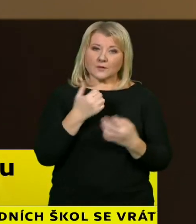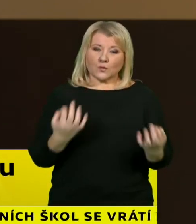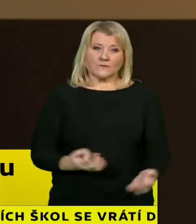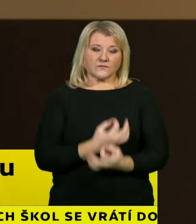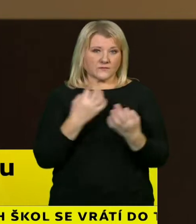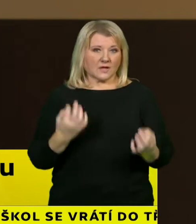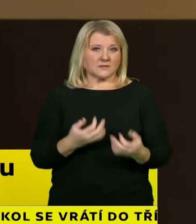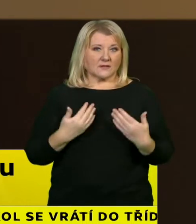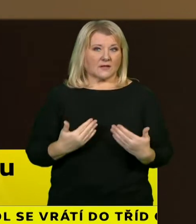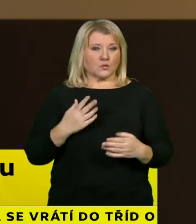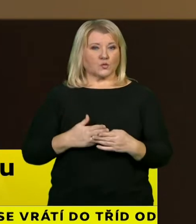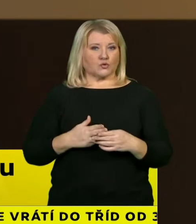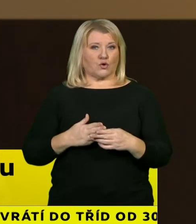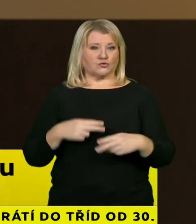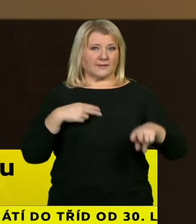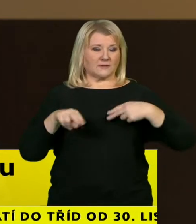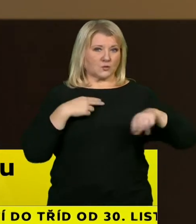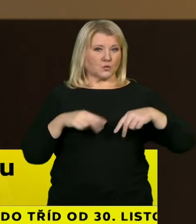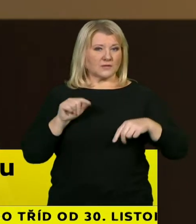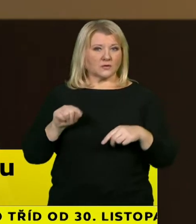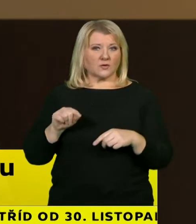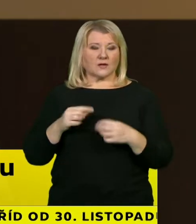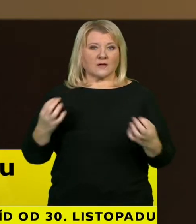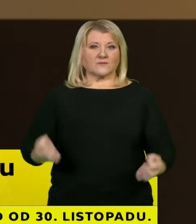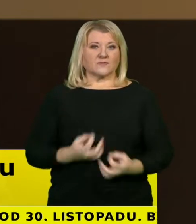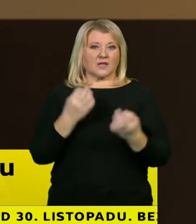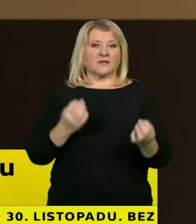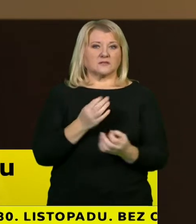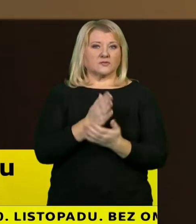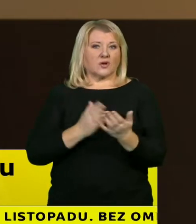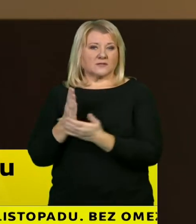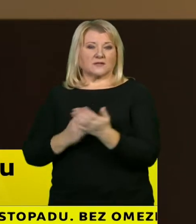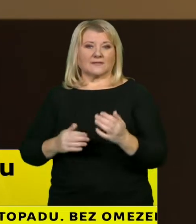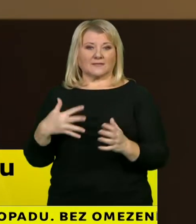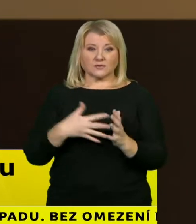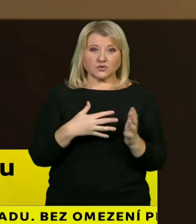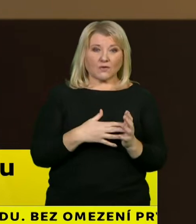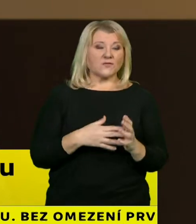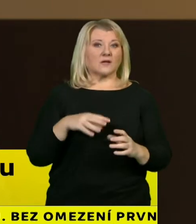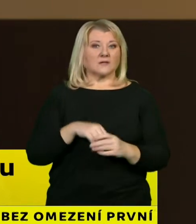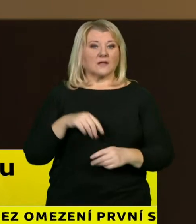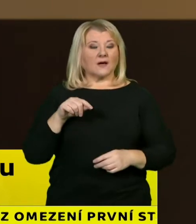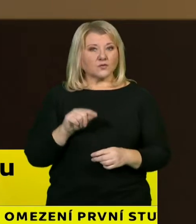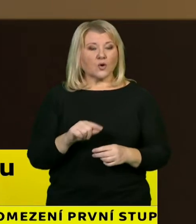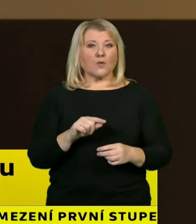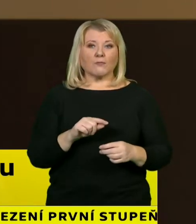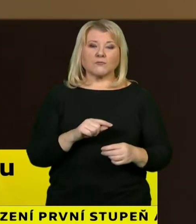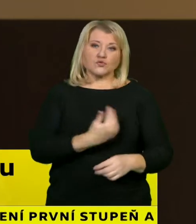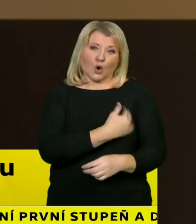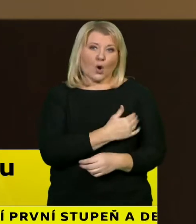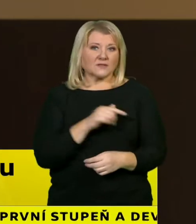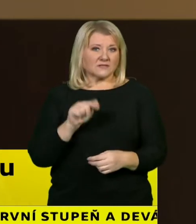které teď končí diskuse, je takzvané sentinelové testování, které by zrovna ve školství mohlo být velmi